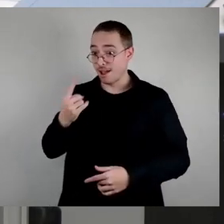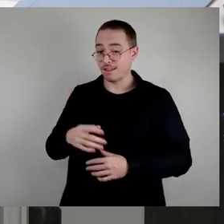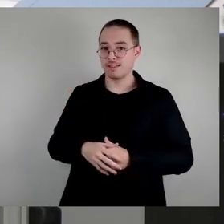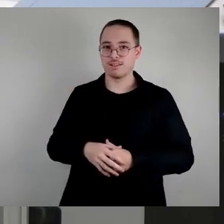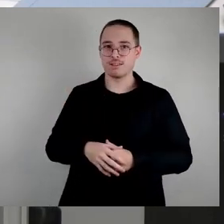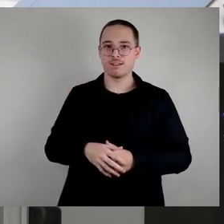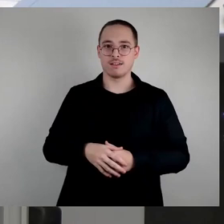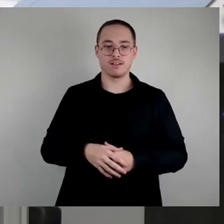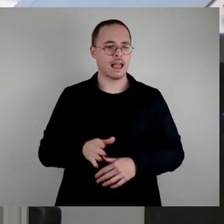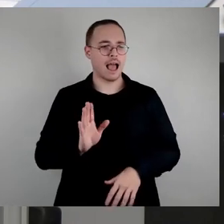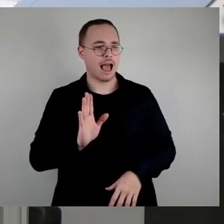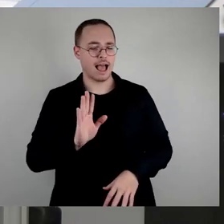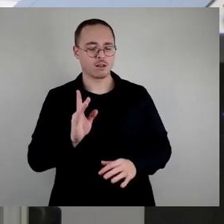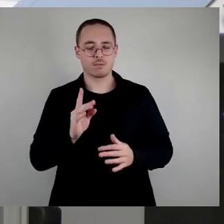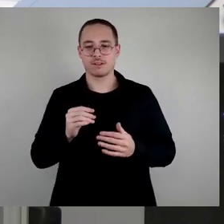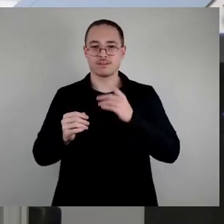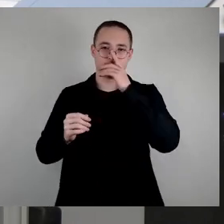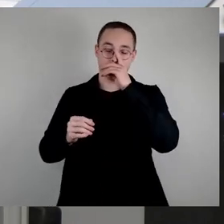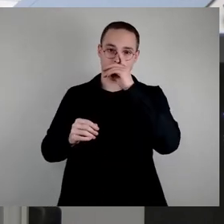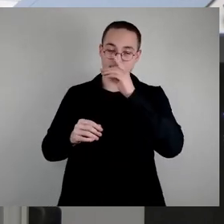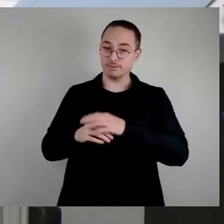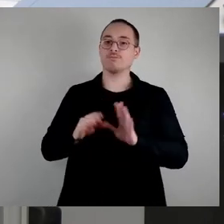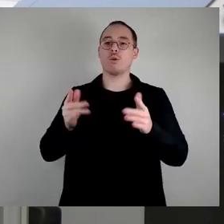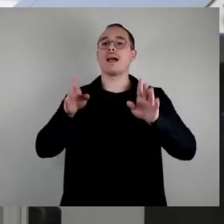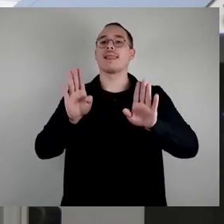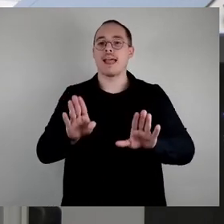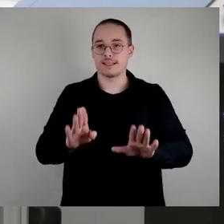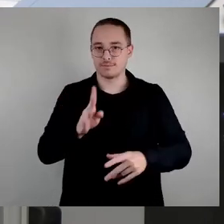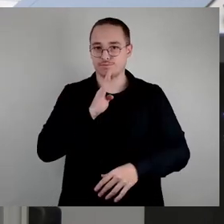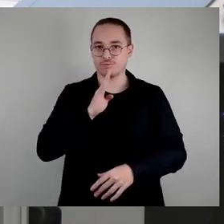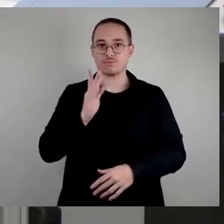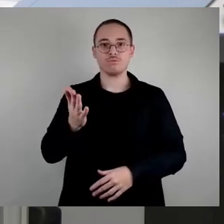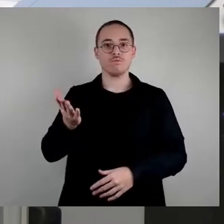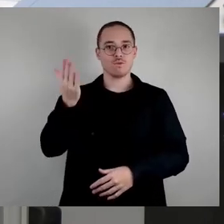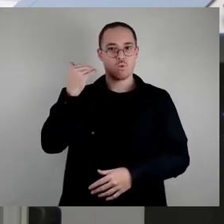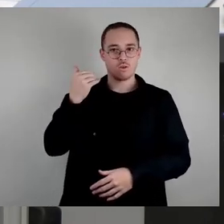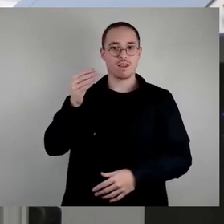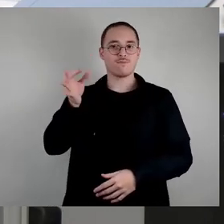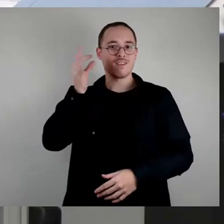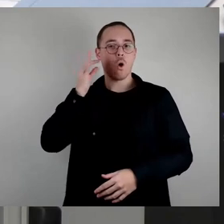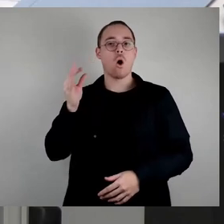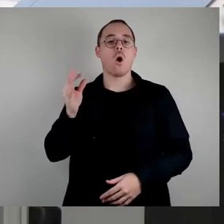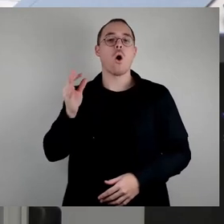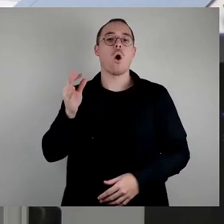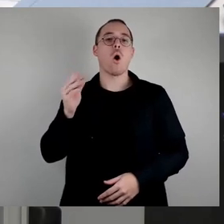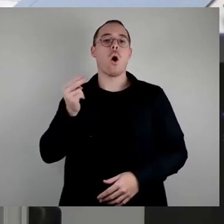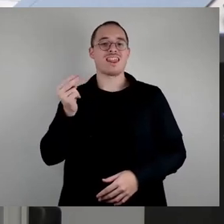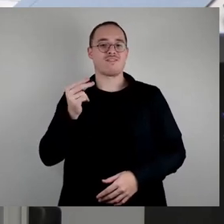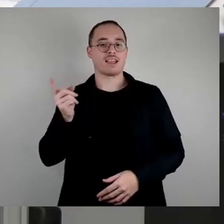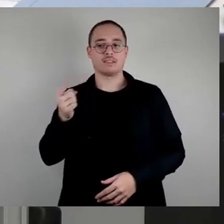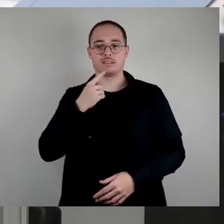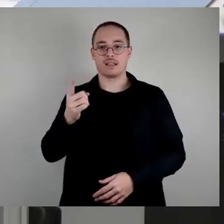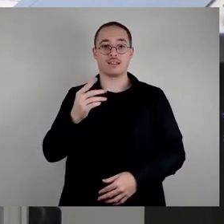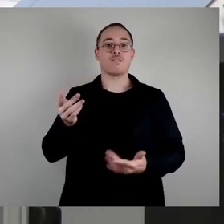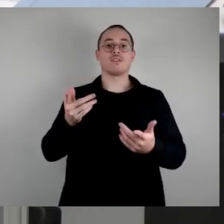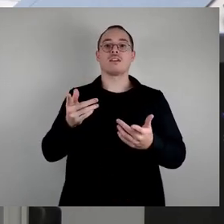So, noch mal ganz langsam. Die Frau Hölle-Wengo hat am Anfang gesagt, bevor sie vom Stadtratsantrag beschlossen hat, dass die Keterer das abgelehnt hatten.